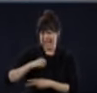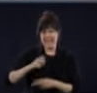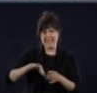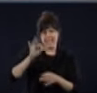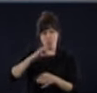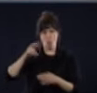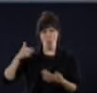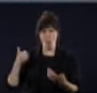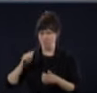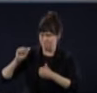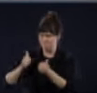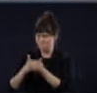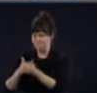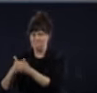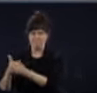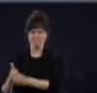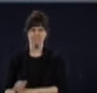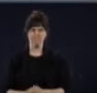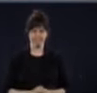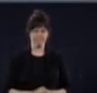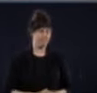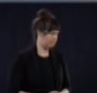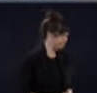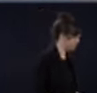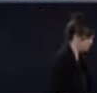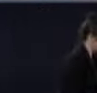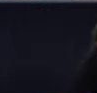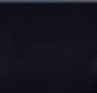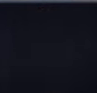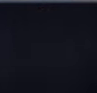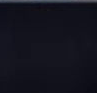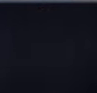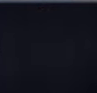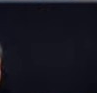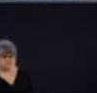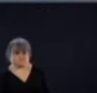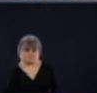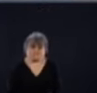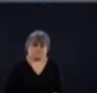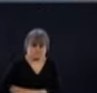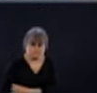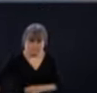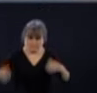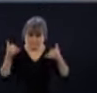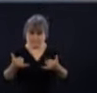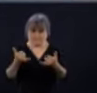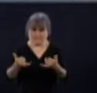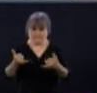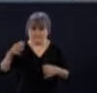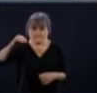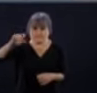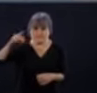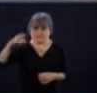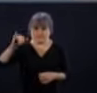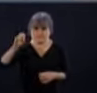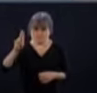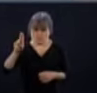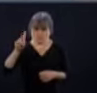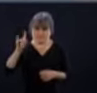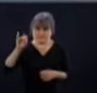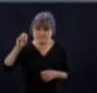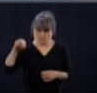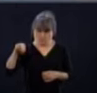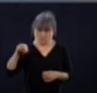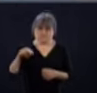Bonjour. Mme McCann, je sais que vous devez avoir un discours rassurant, mais dans les cas des deux hôpitaux où il y des éclosions en Montréal, les gens sont beaucoup plus